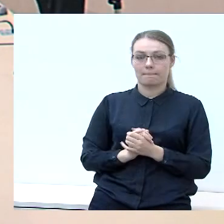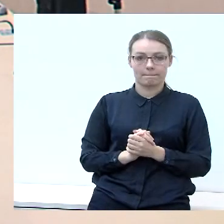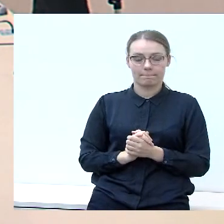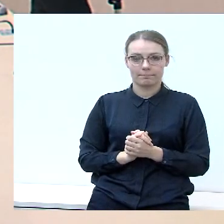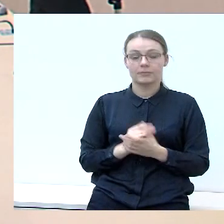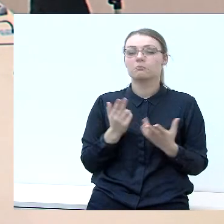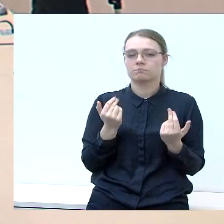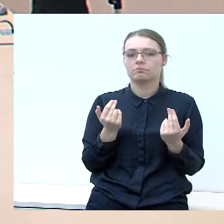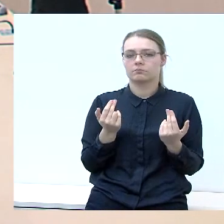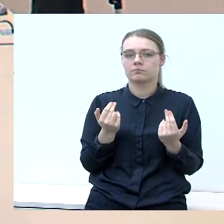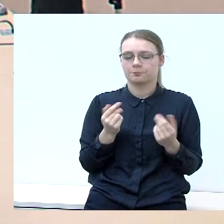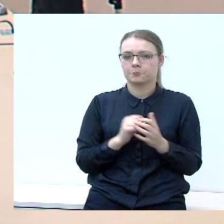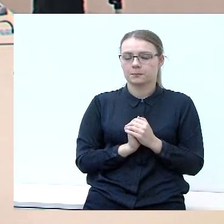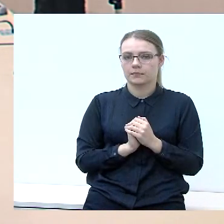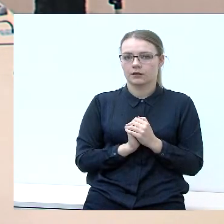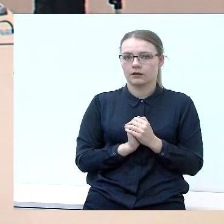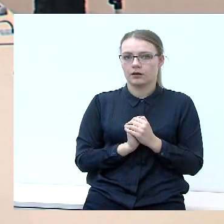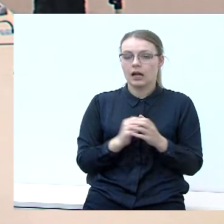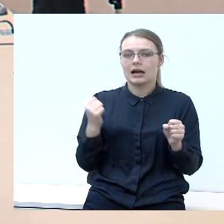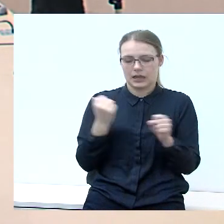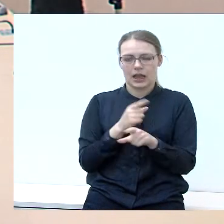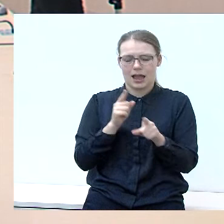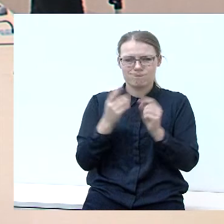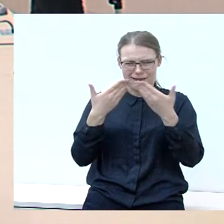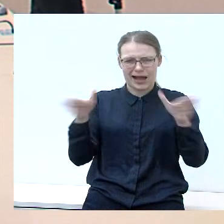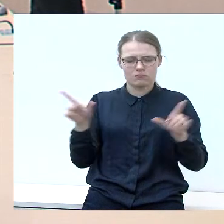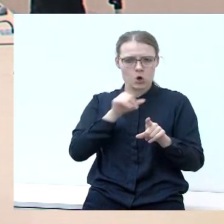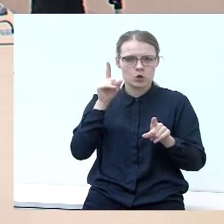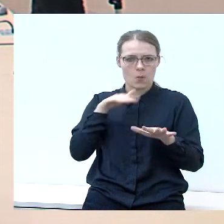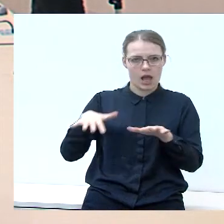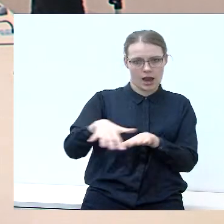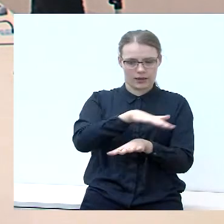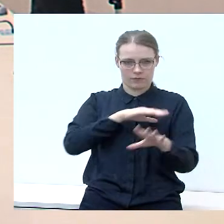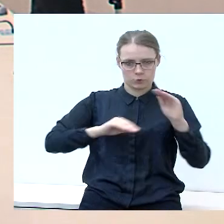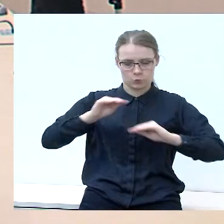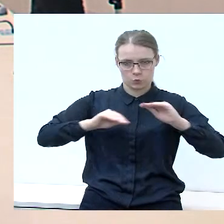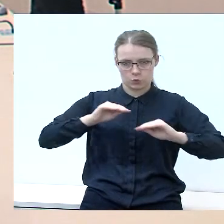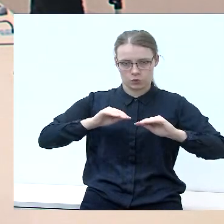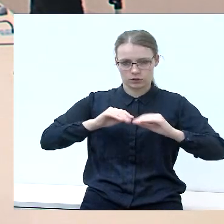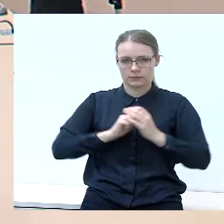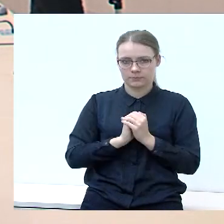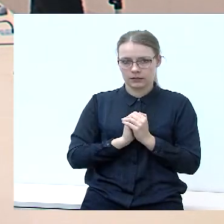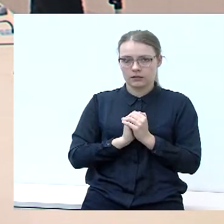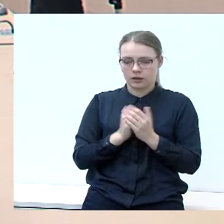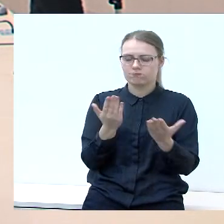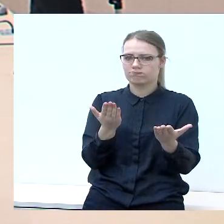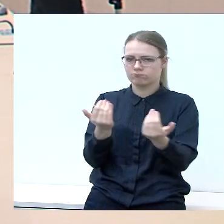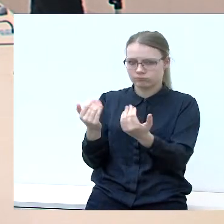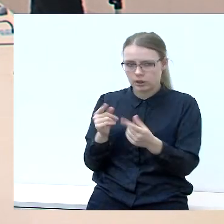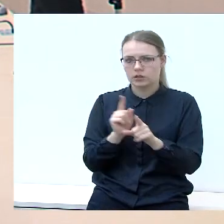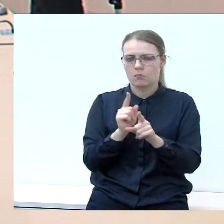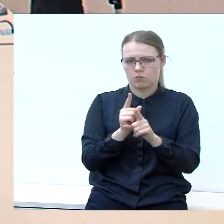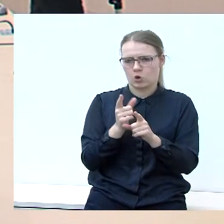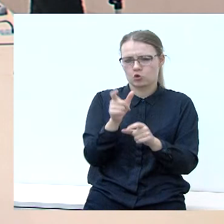minėjau, tai tikrai, kad mes tik kurtume atvarą jaunimo erdvę ir sukiestimo jaunimą aktyviai reikštysiame įdarbinimi